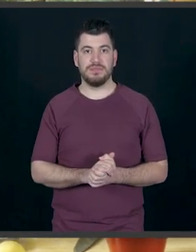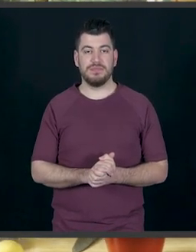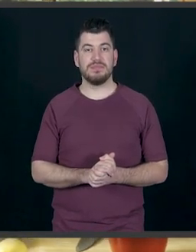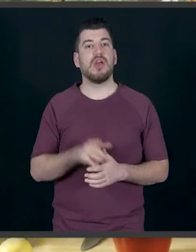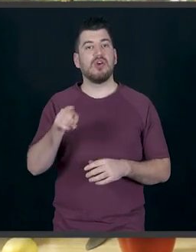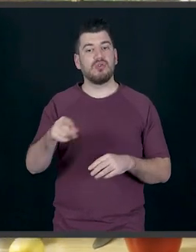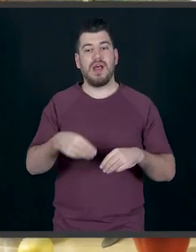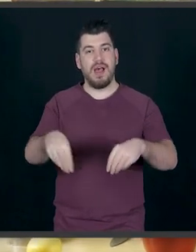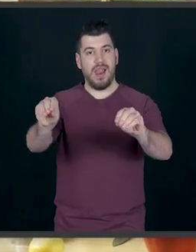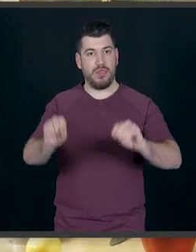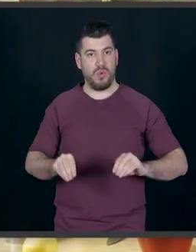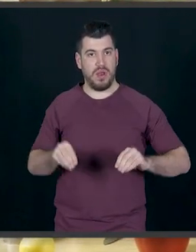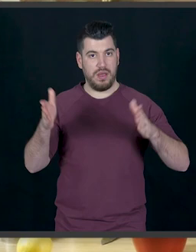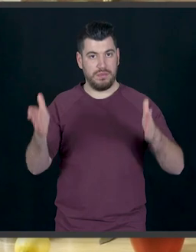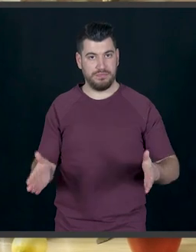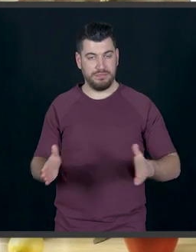μία λαδόκολλα.